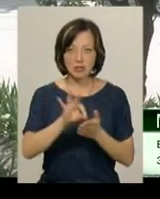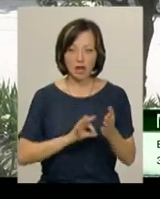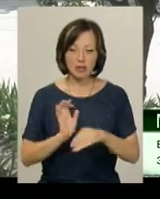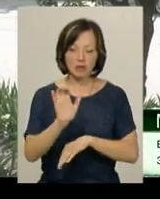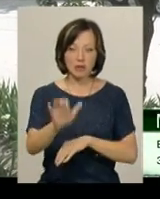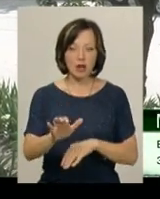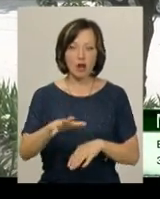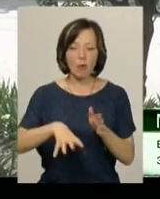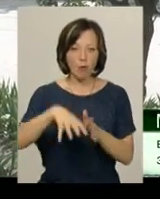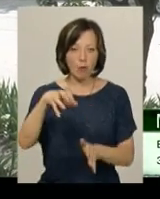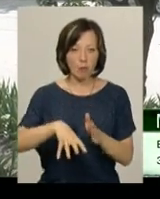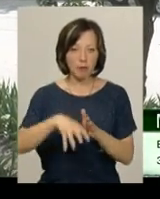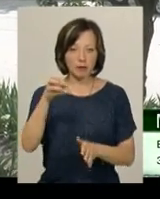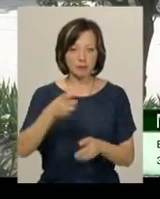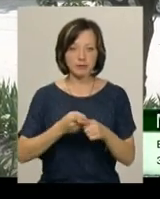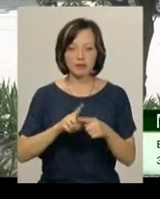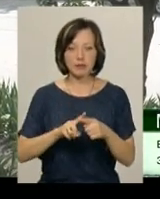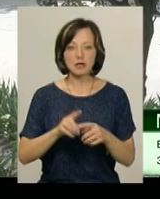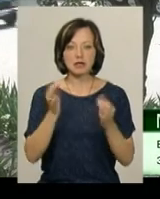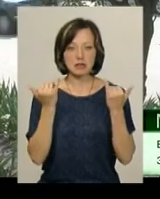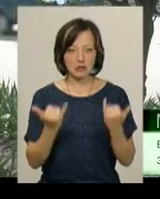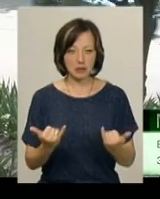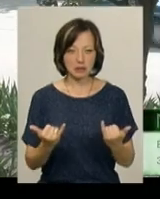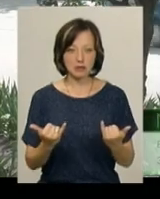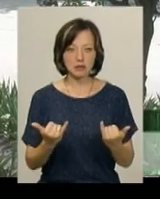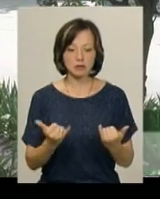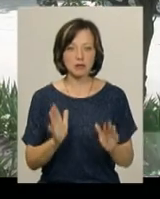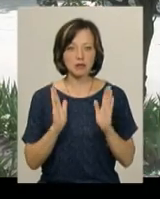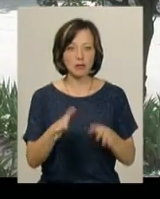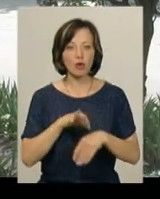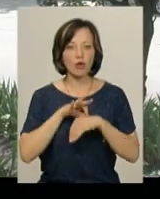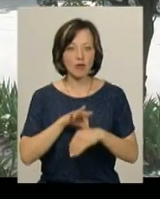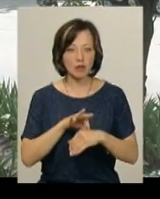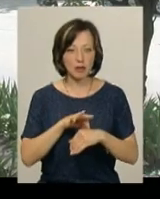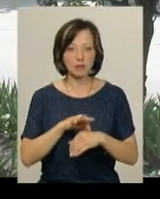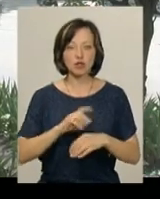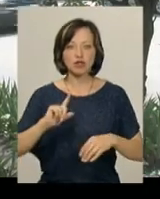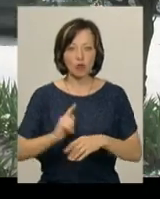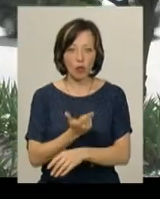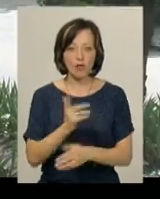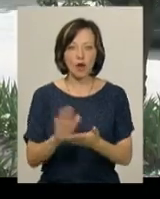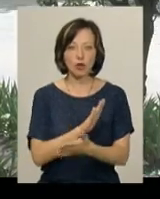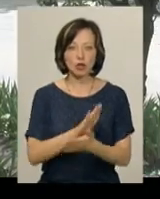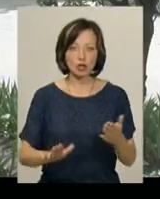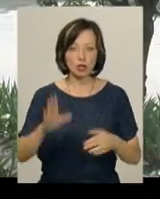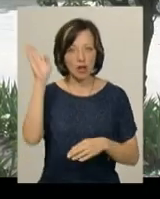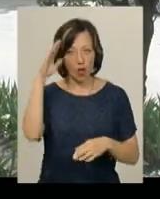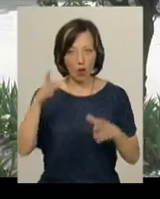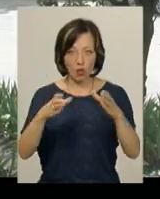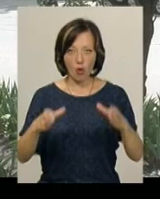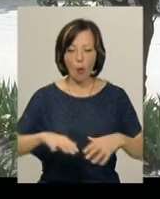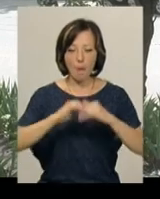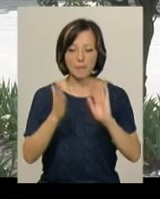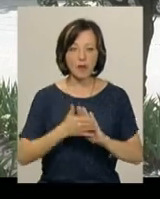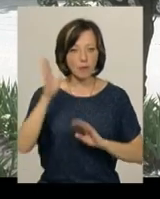туди направляти і помпи для відкачування. Ми зараз все ж таки проведемо чергове очищення колодязів, тому що той об'єм